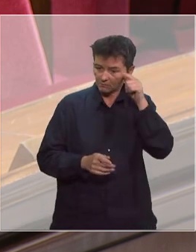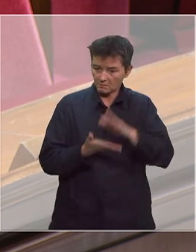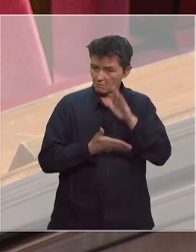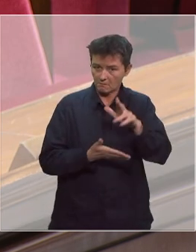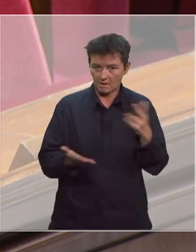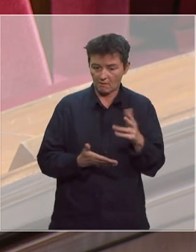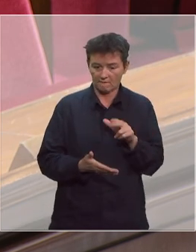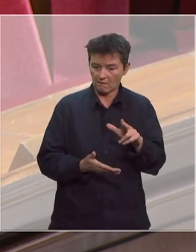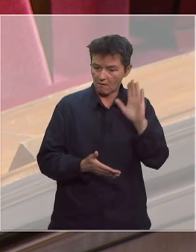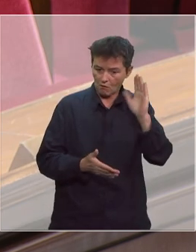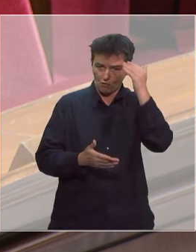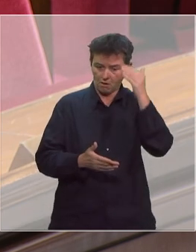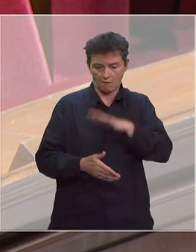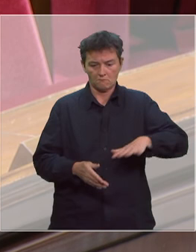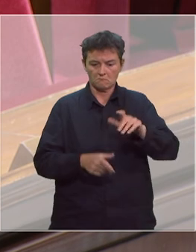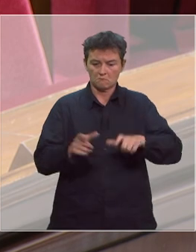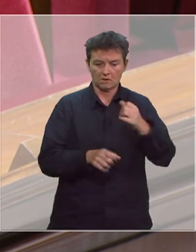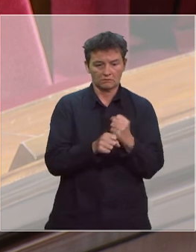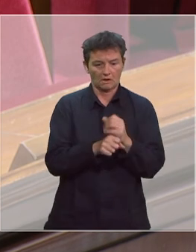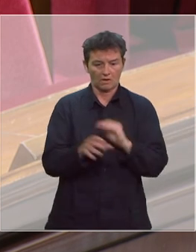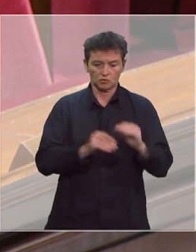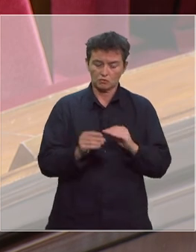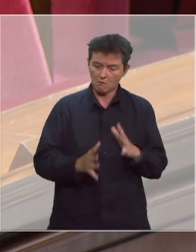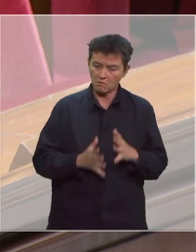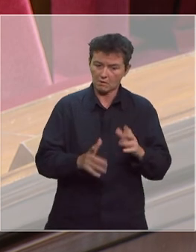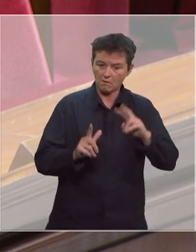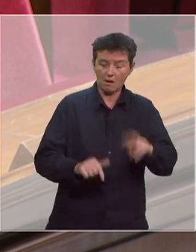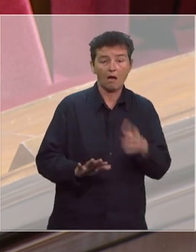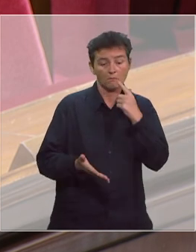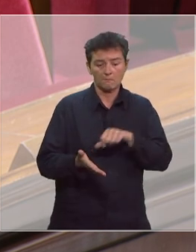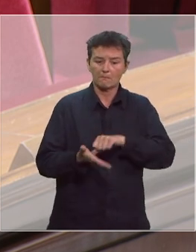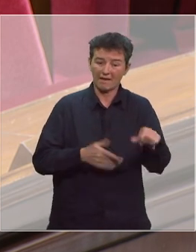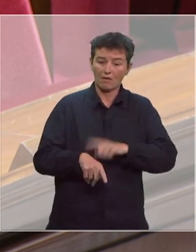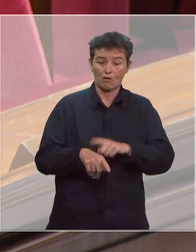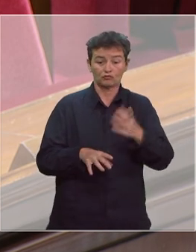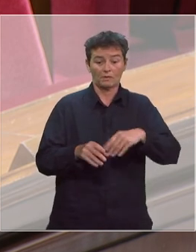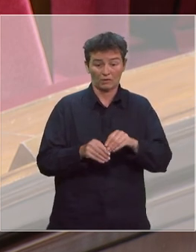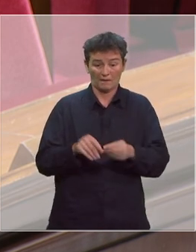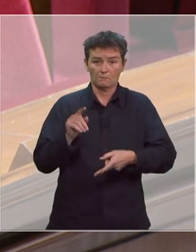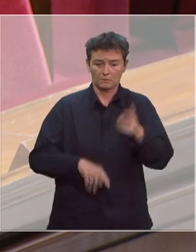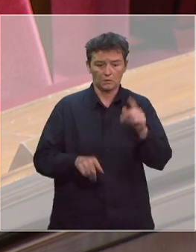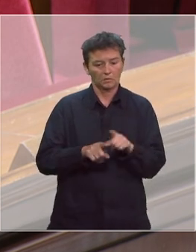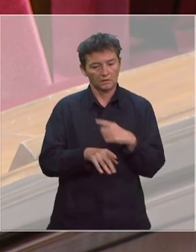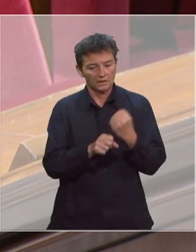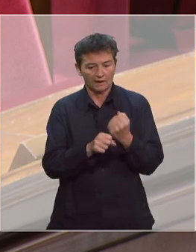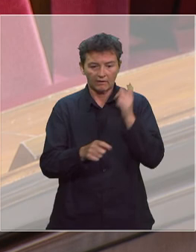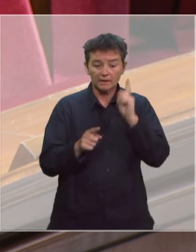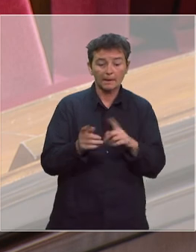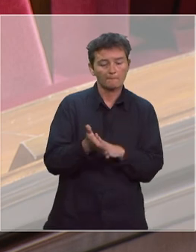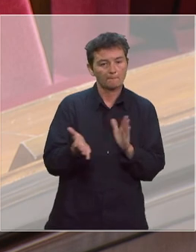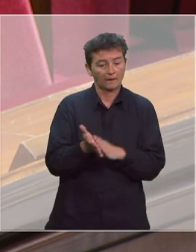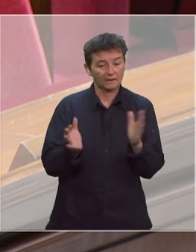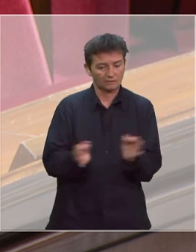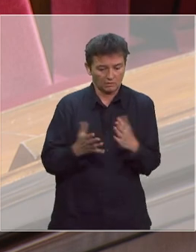pour reconnaître l'engagement des personnels soignants bien évidemment, en payant les heures supplémentaires de manière majorée, en travaillant sur des éléments de prime exceptionnels.